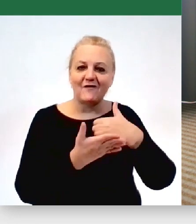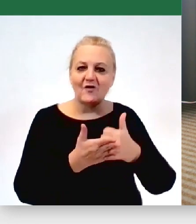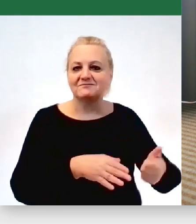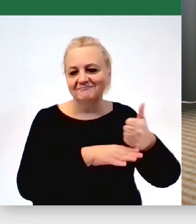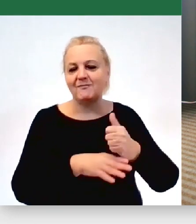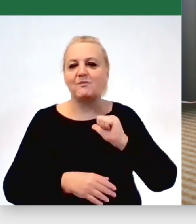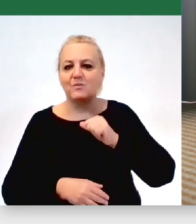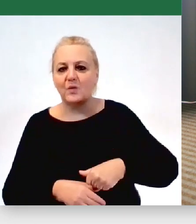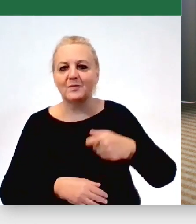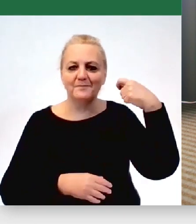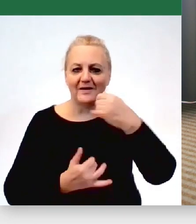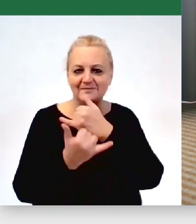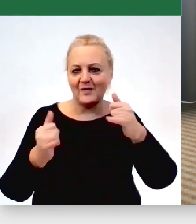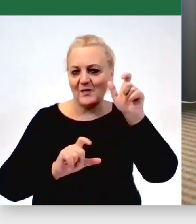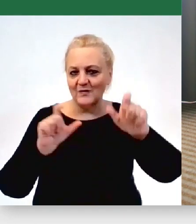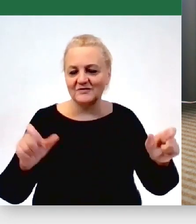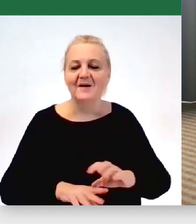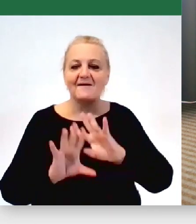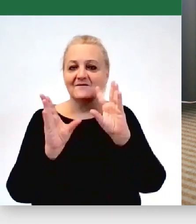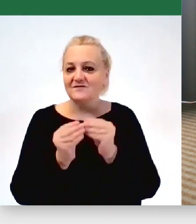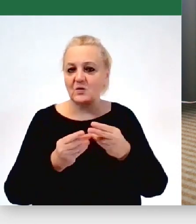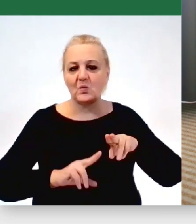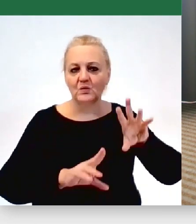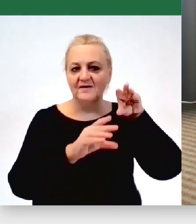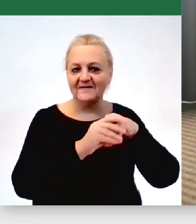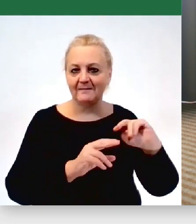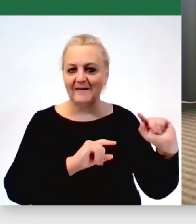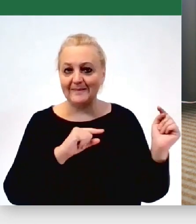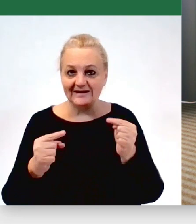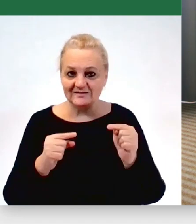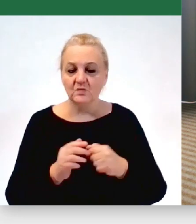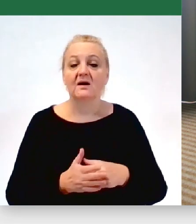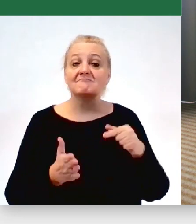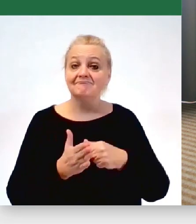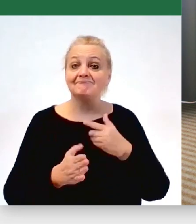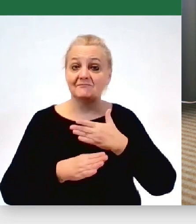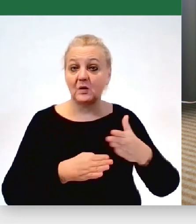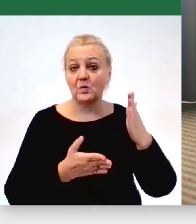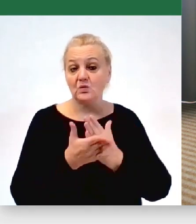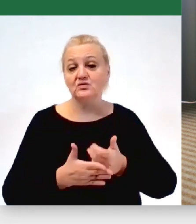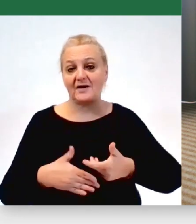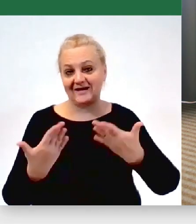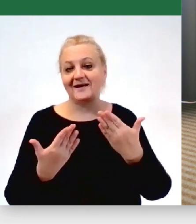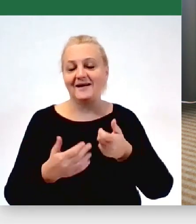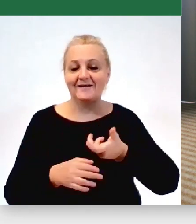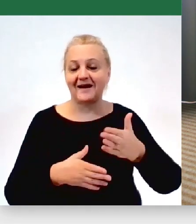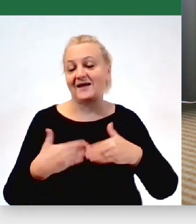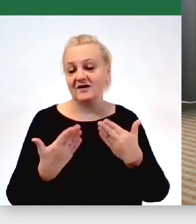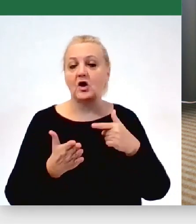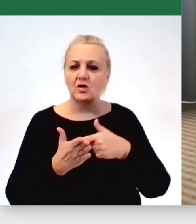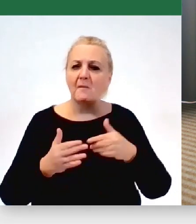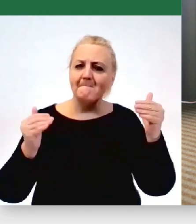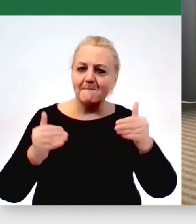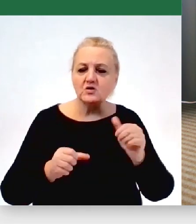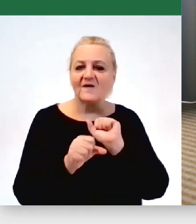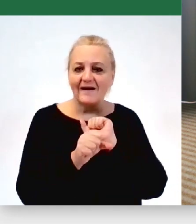burmistrzowie, prezydenci i wszyscy są też uczestnikami tej dyskusji, tej trwającej już od kilku dni, także te perspektywy są jak